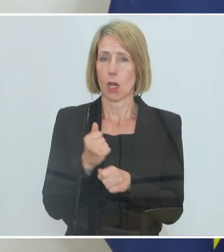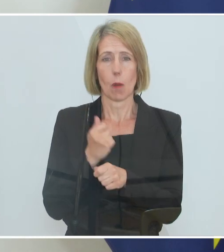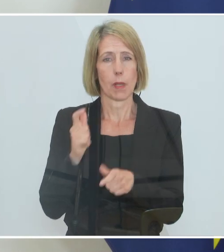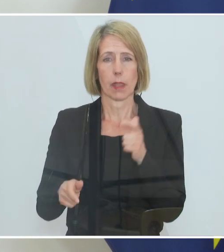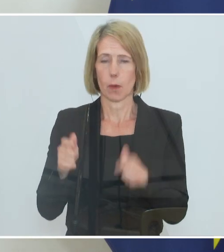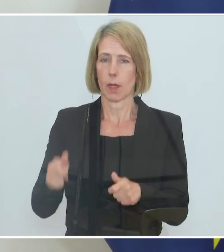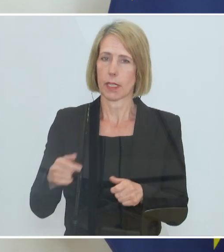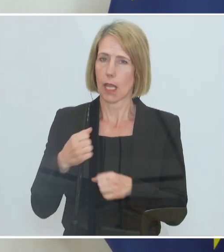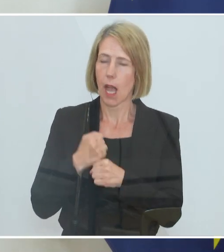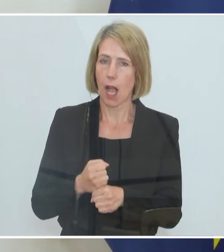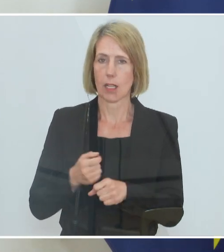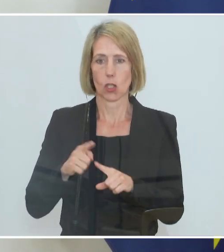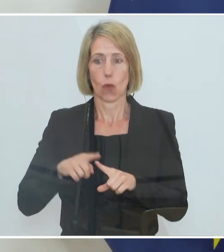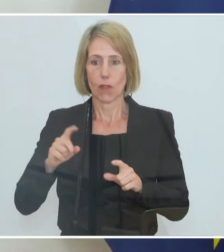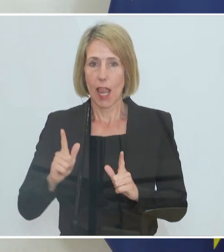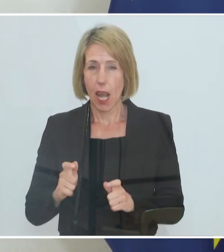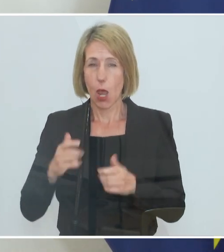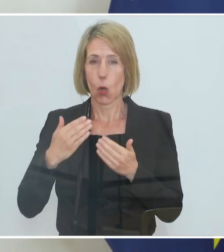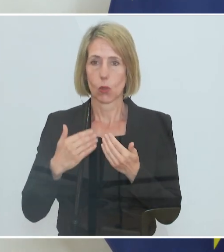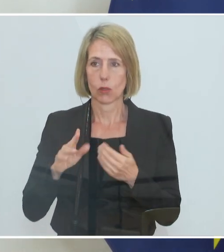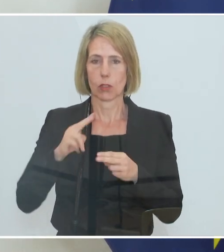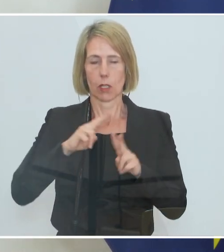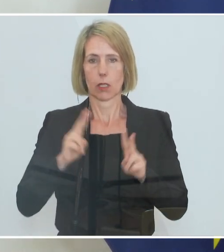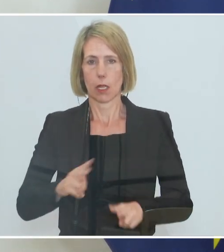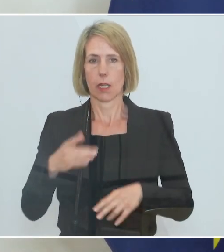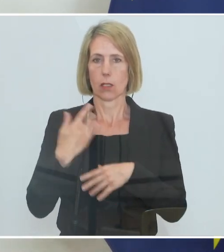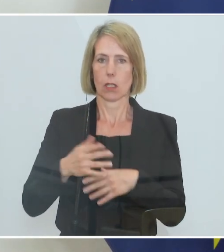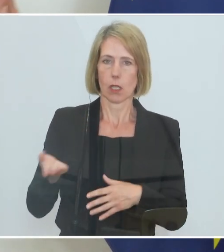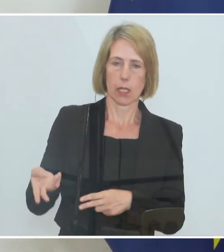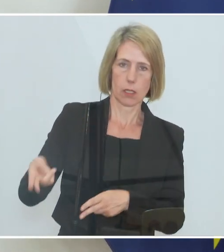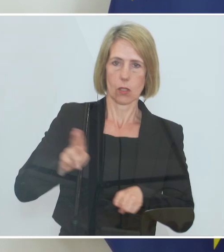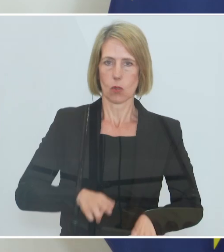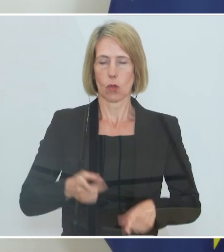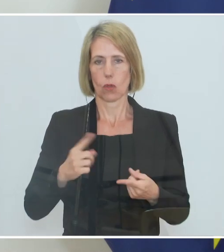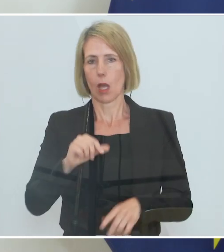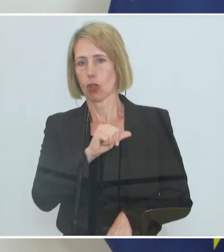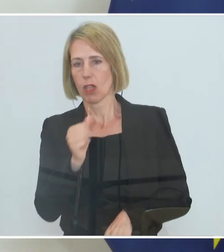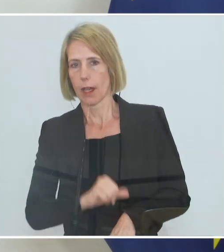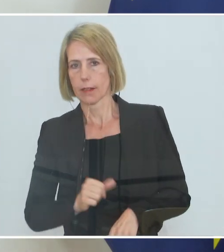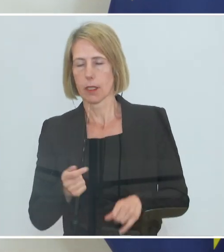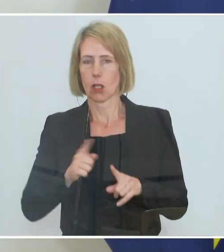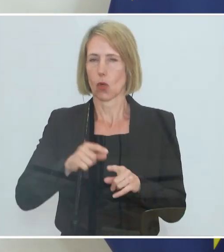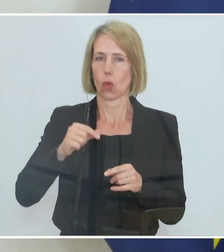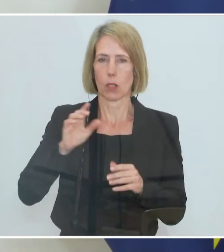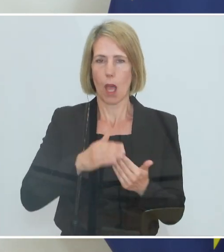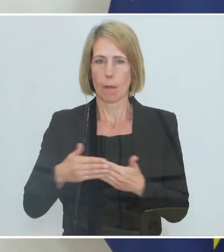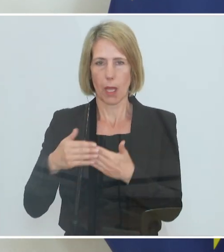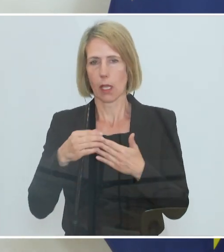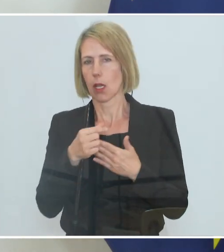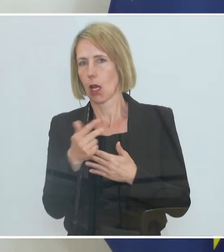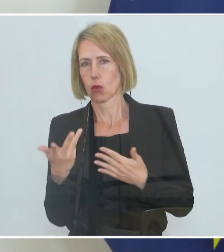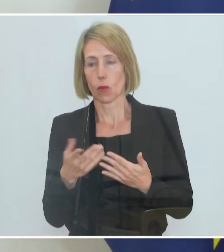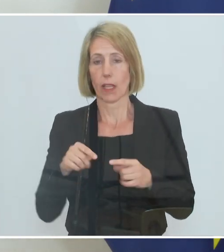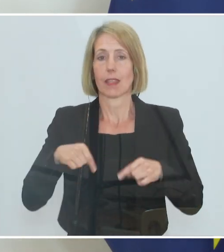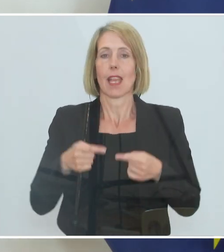diesen unterschiedlichen Branchen wieder ordentlich losgeht, wenn die internationalen Gäste wieder da sind, aus Asien, aus Übersee, diese Veranstaltungen stattfinden können,